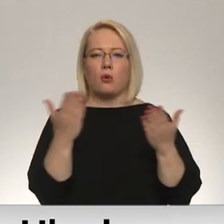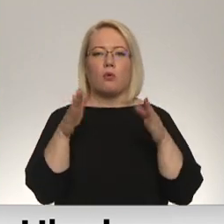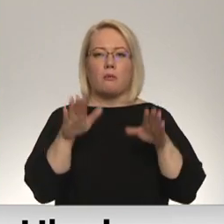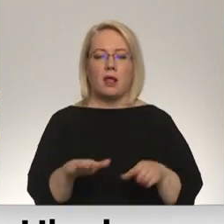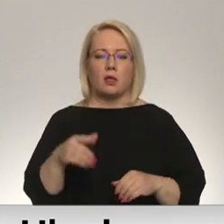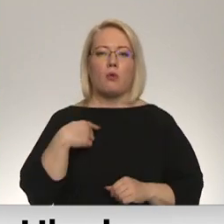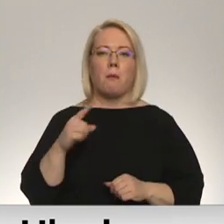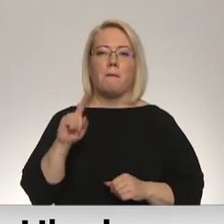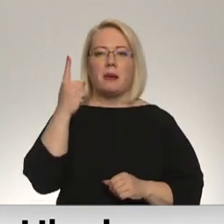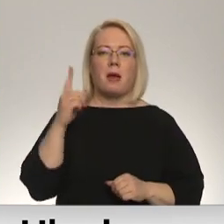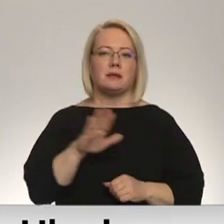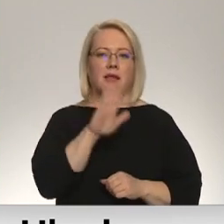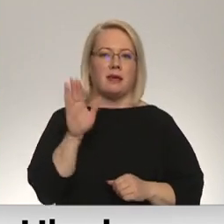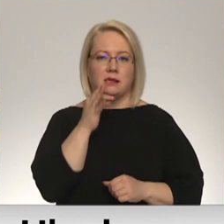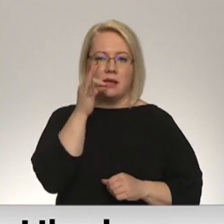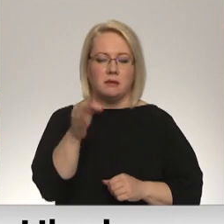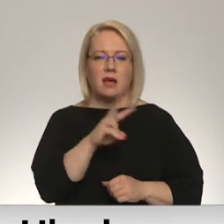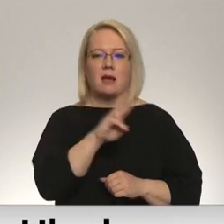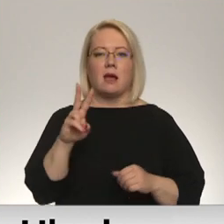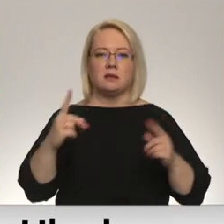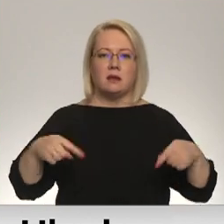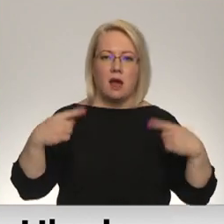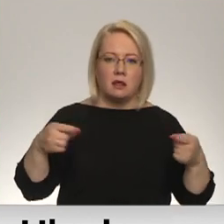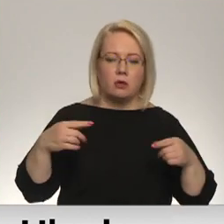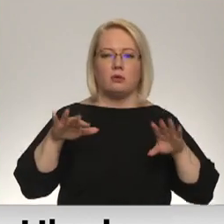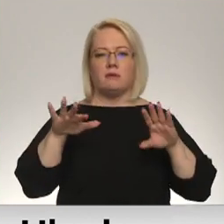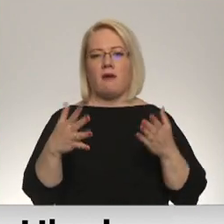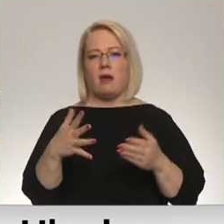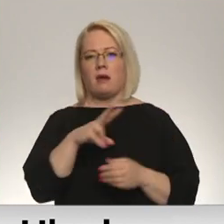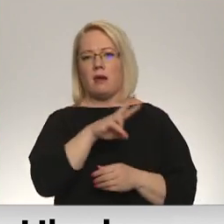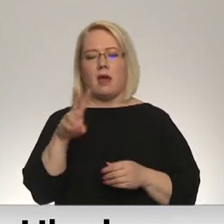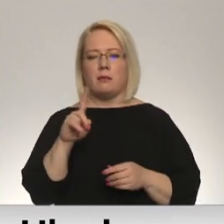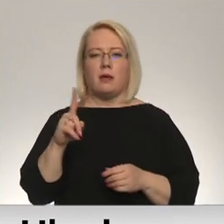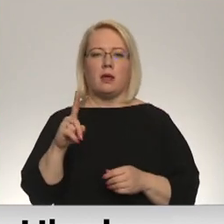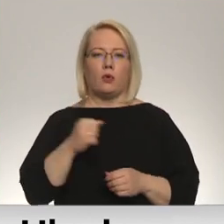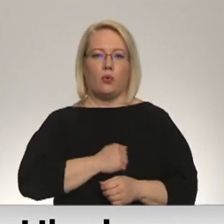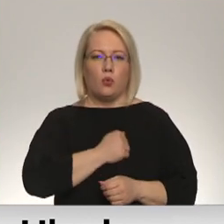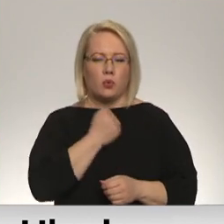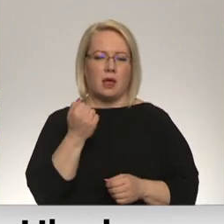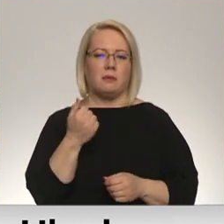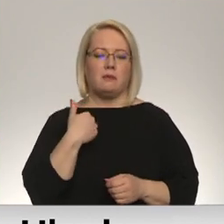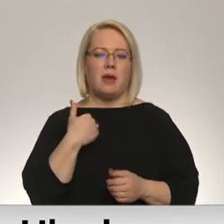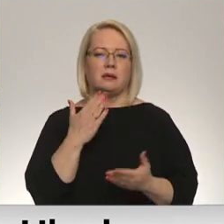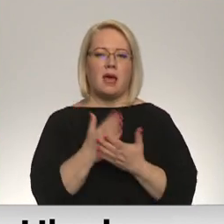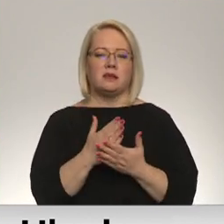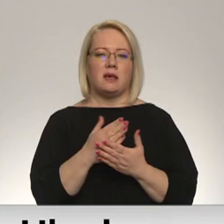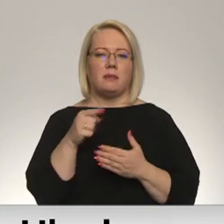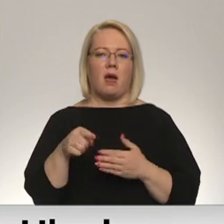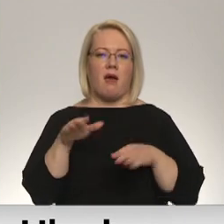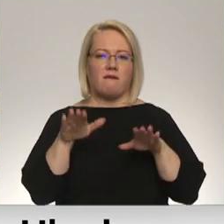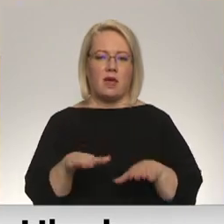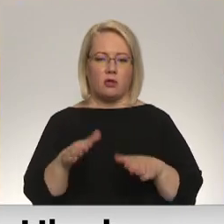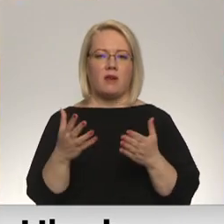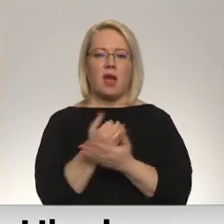pirmās dienas teicām, ja ir kāds, kas ir atos, ar kādu veidu grūtībām, tad mēs esam tā vieta, kur jūs varētu